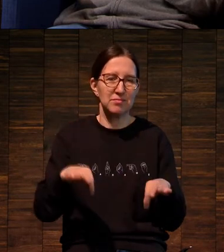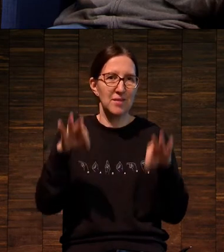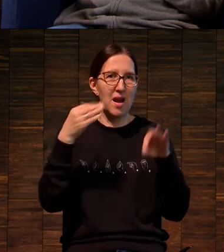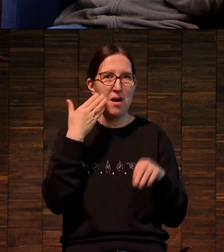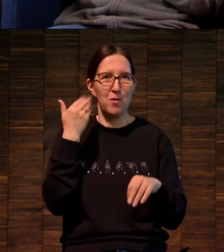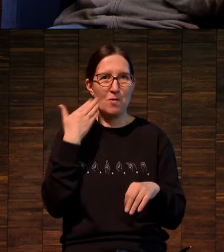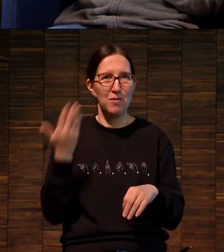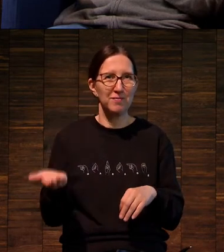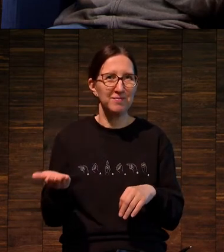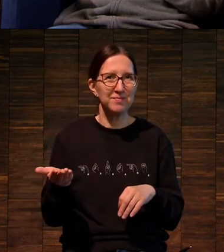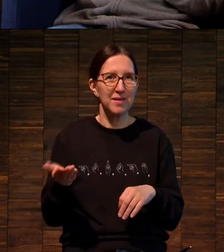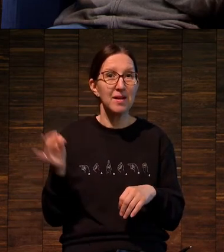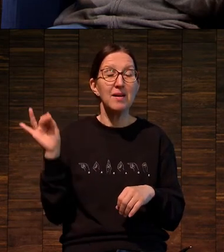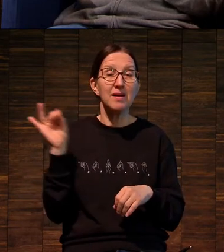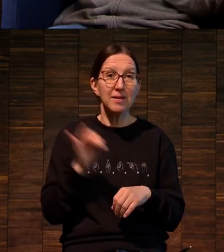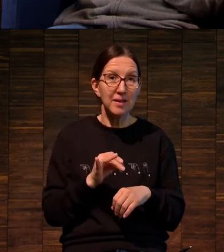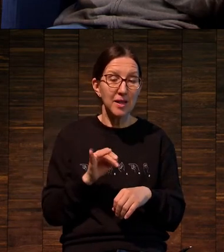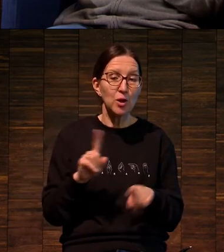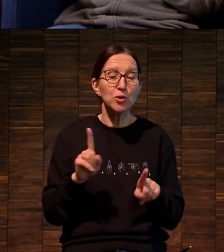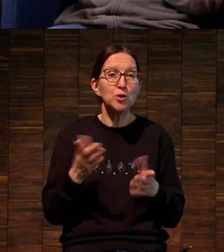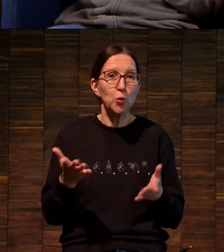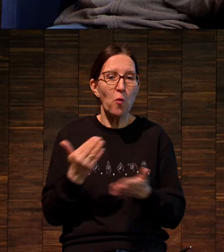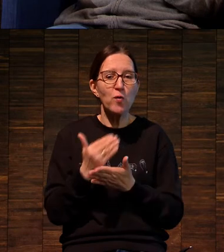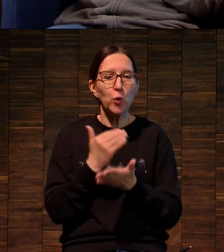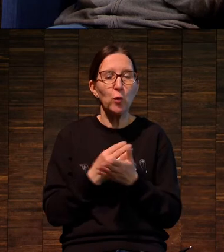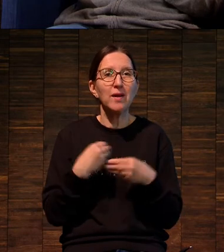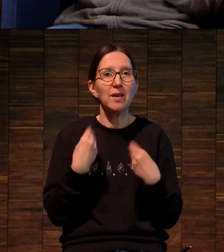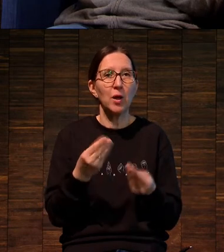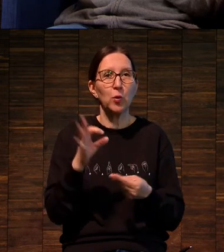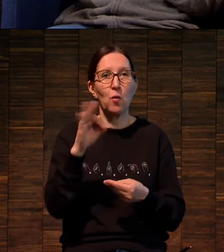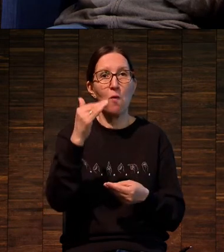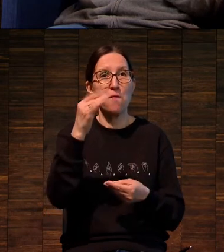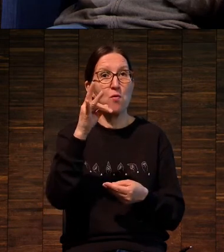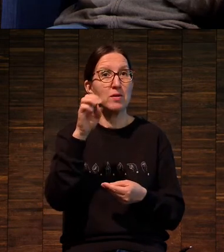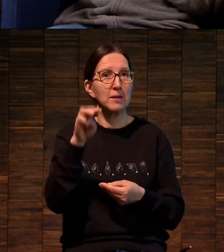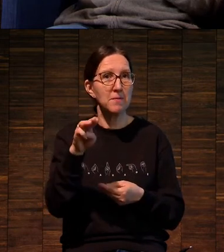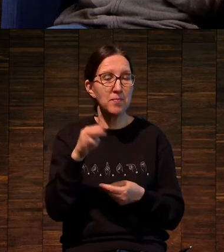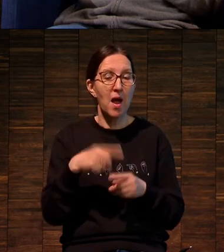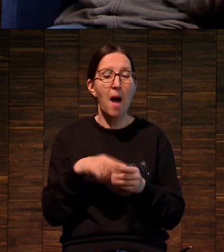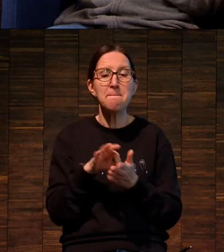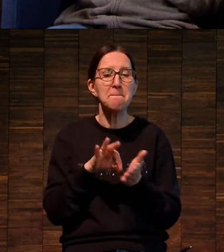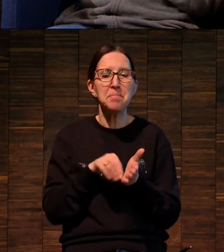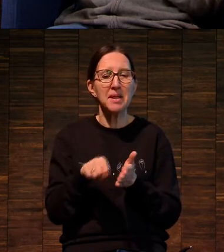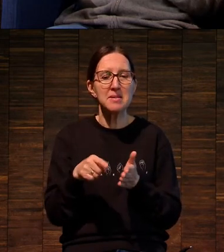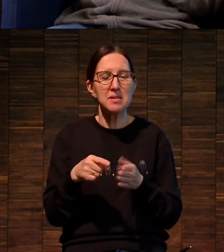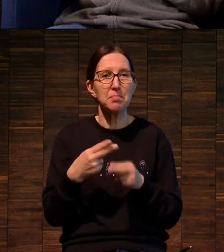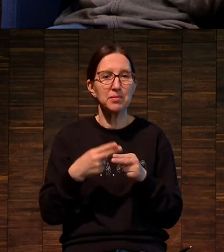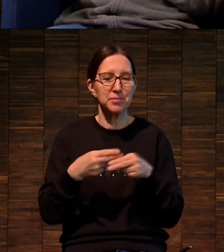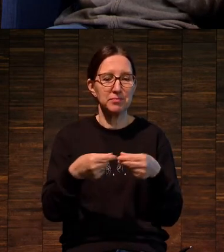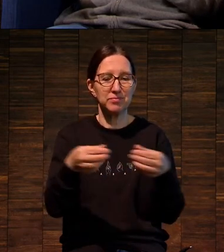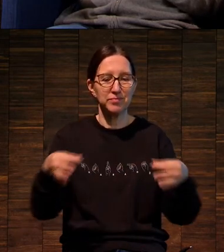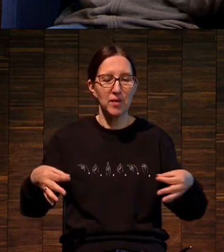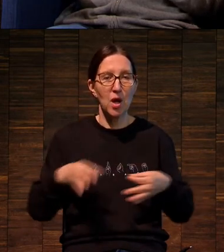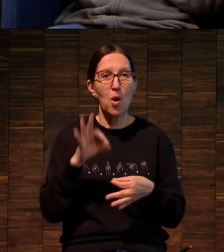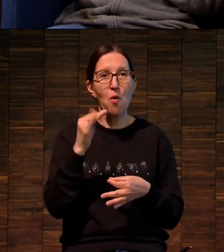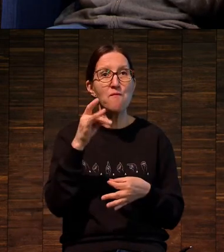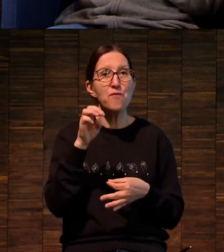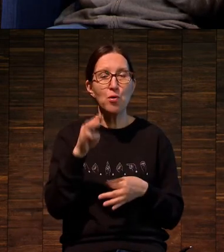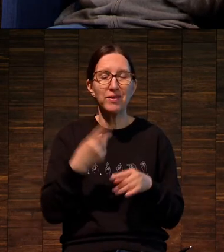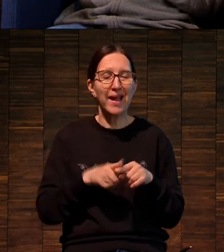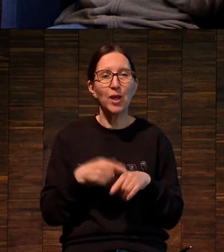В итоге, что дает афорт? Принцип афорта – это уже не